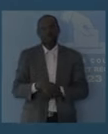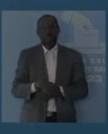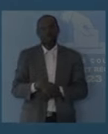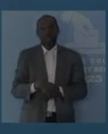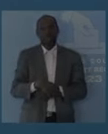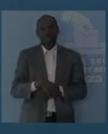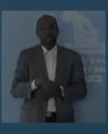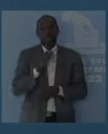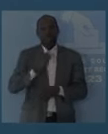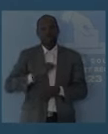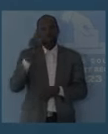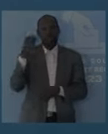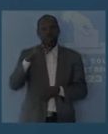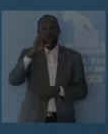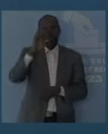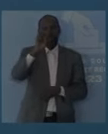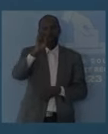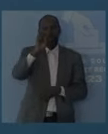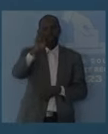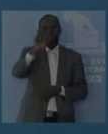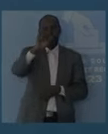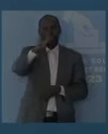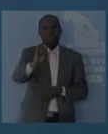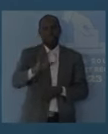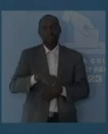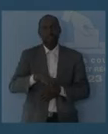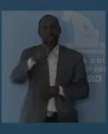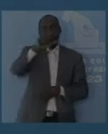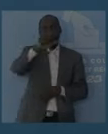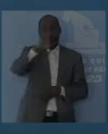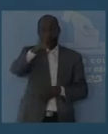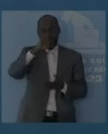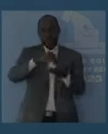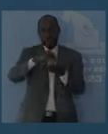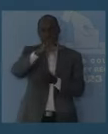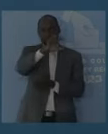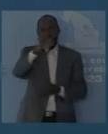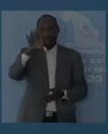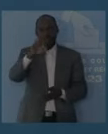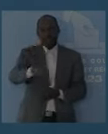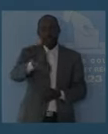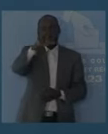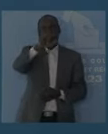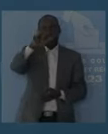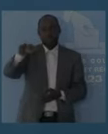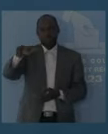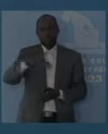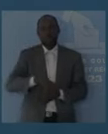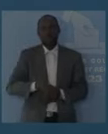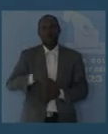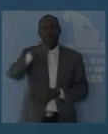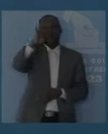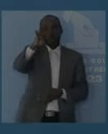-Richard-Aipo, 26 933, soit